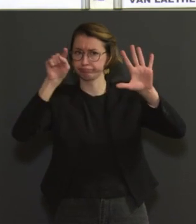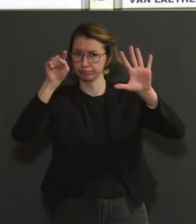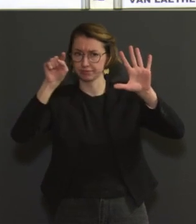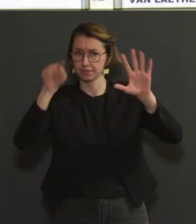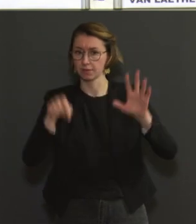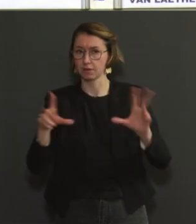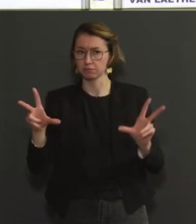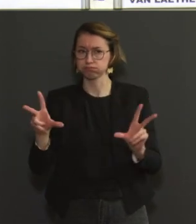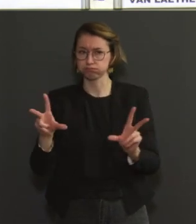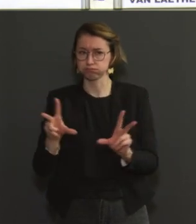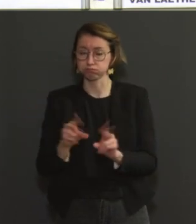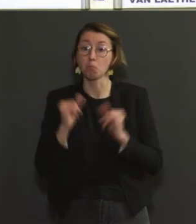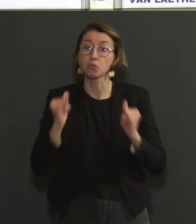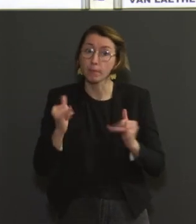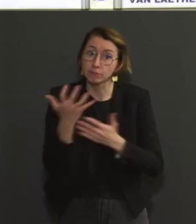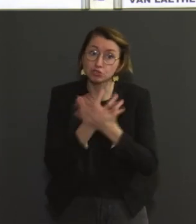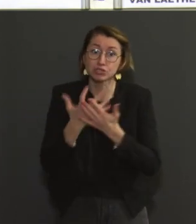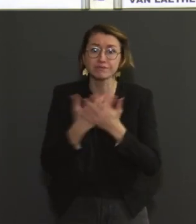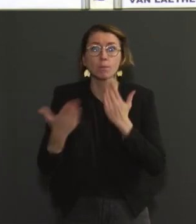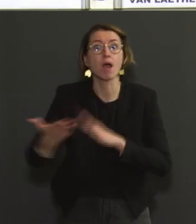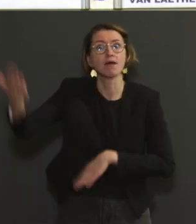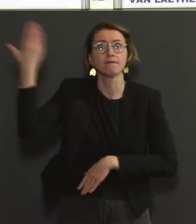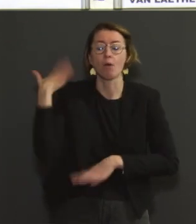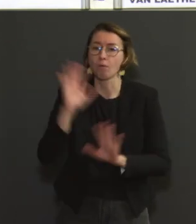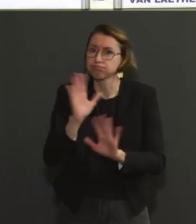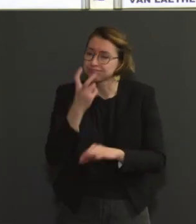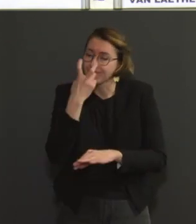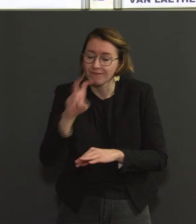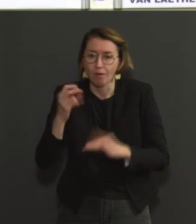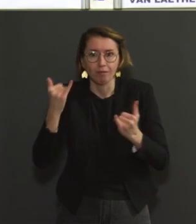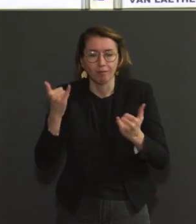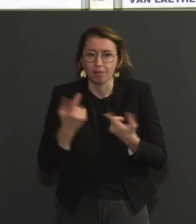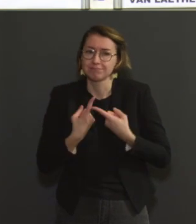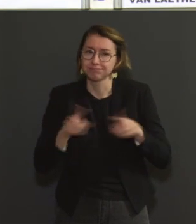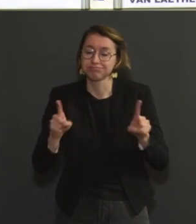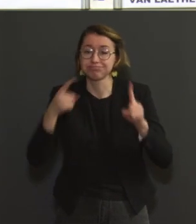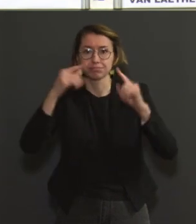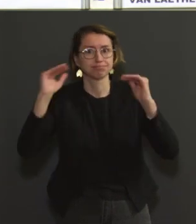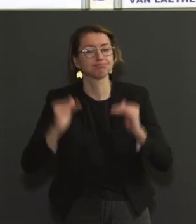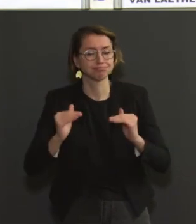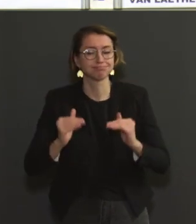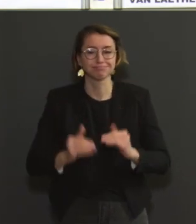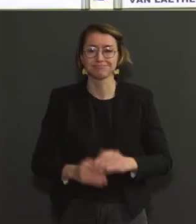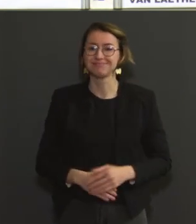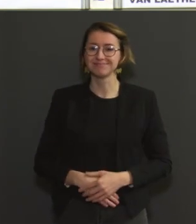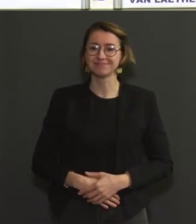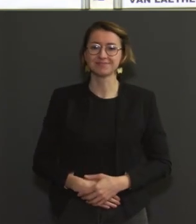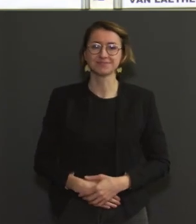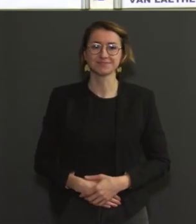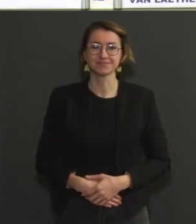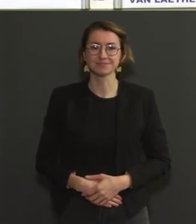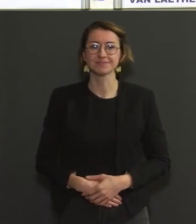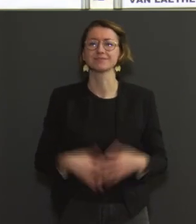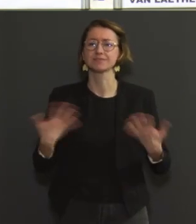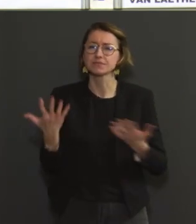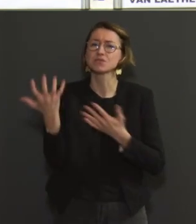à voir avec le nombre d'infections par province qu'on vous donnait encore il y a quelques semaines. Si on s'attache aux hospitalisations,